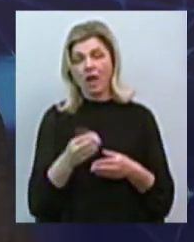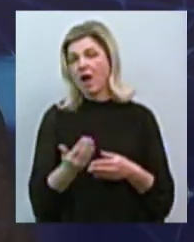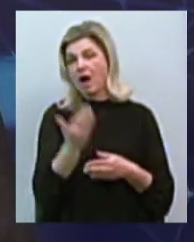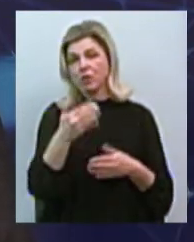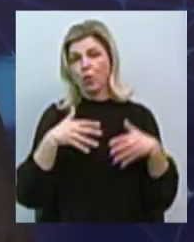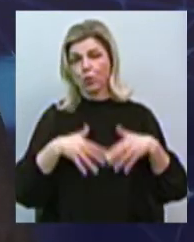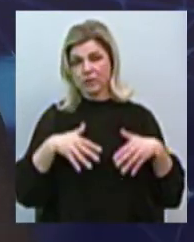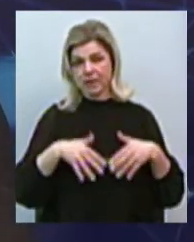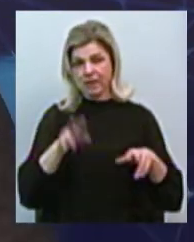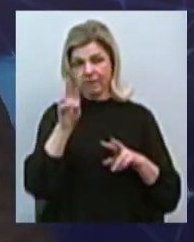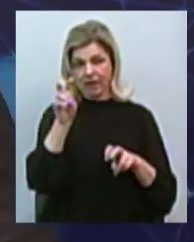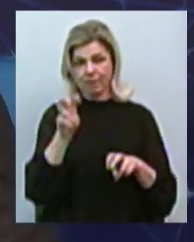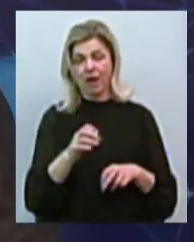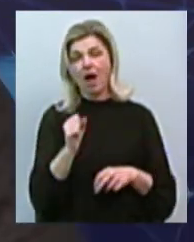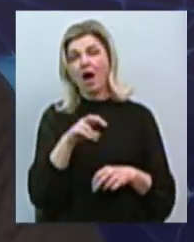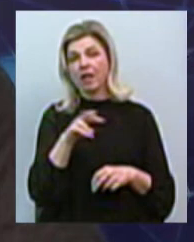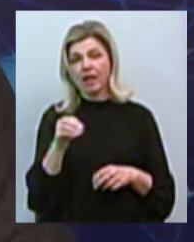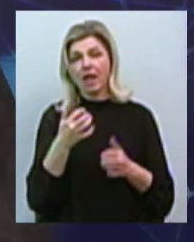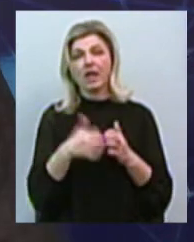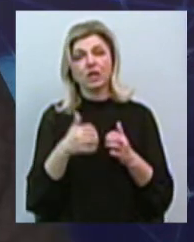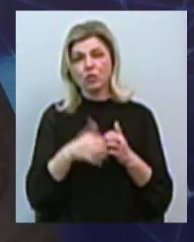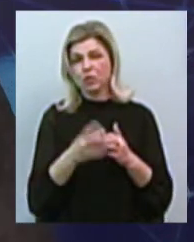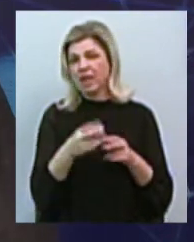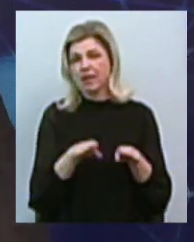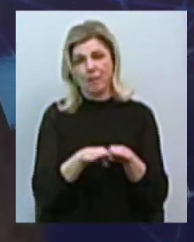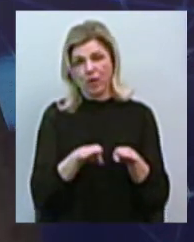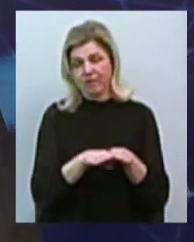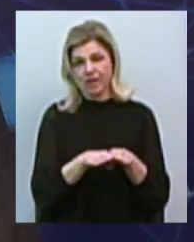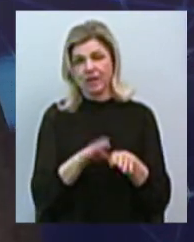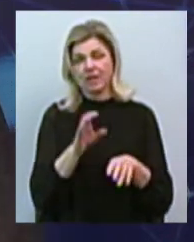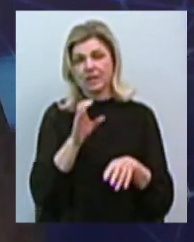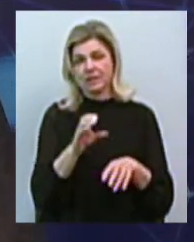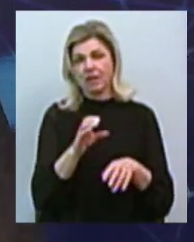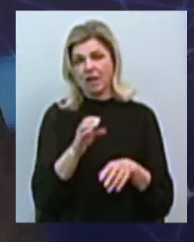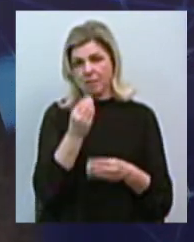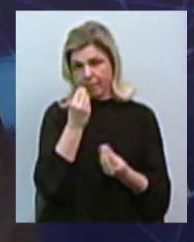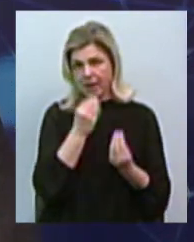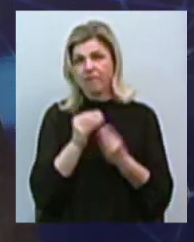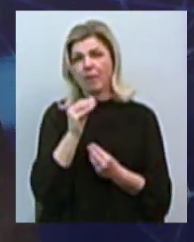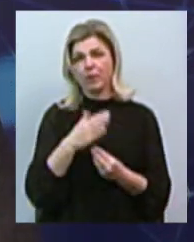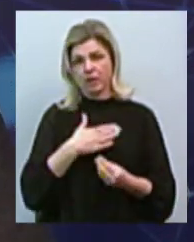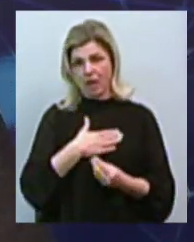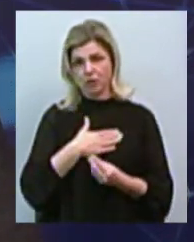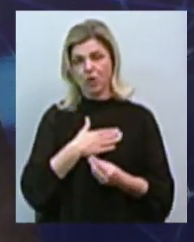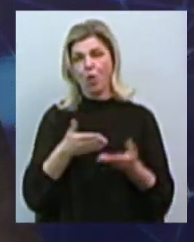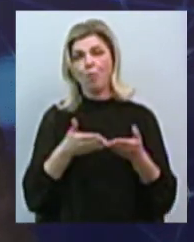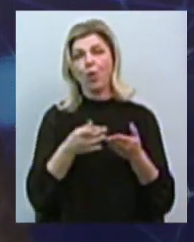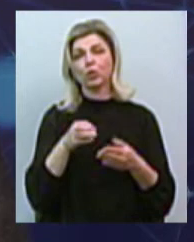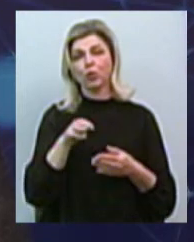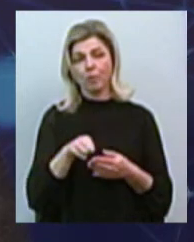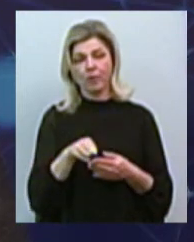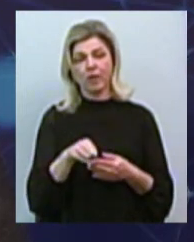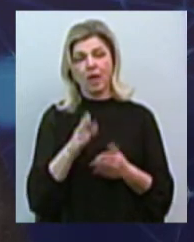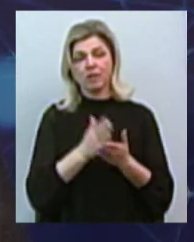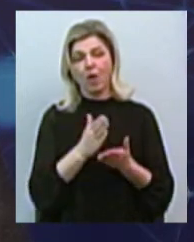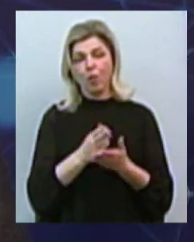Херсонський порт не йде в порівняння за привабливістю з нашим парапортом, розтаражованим на